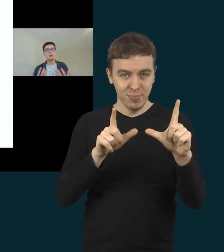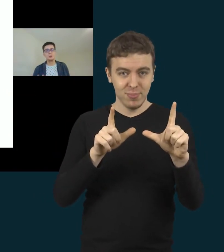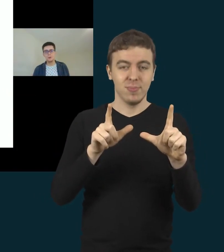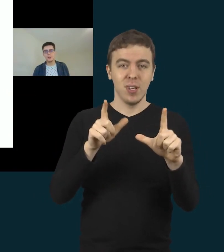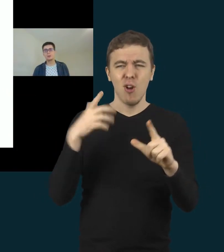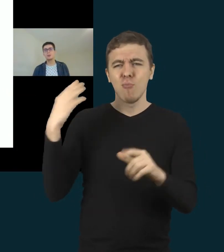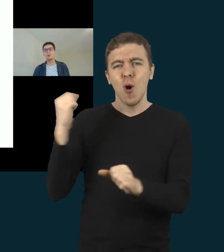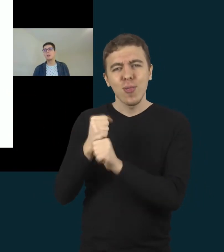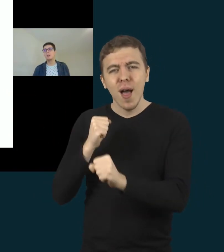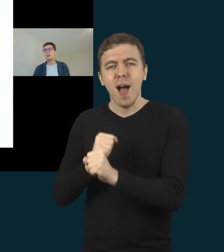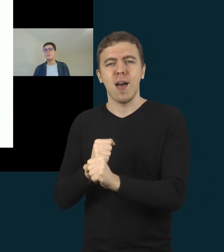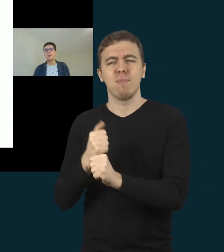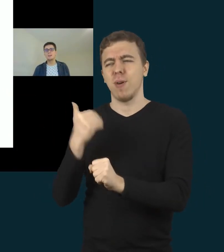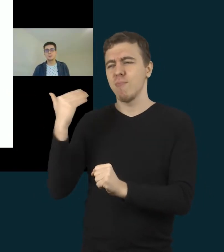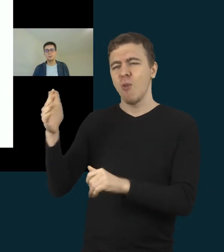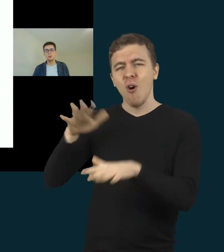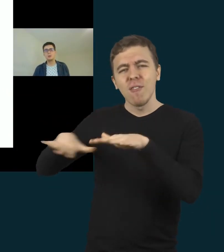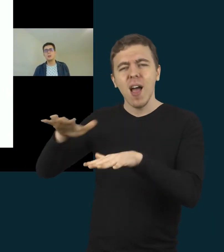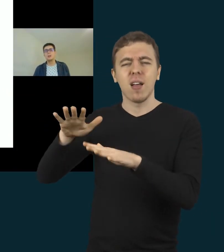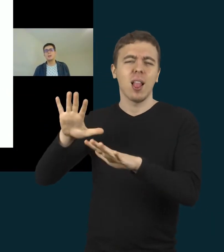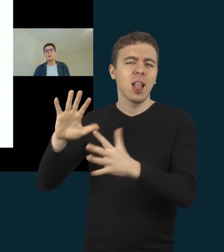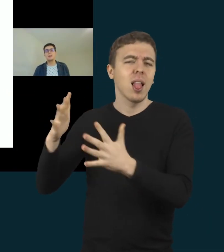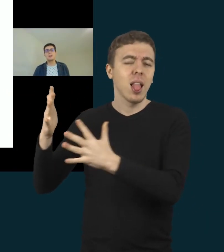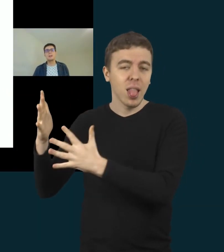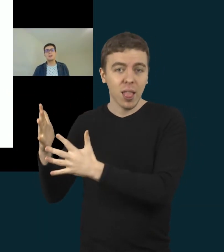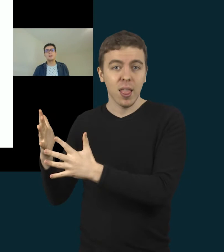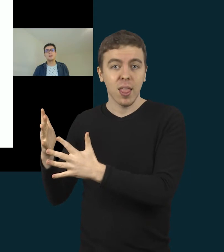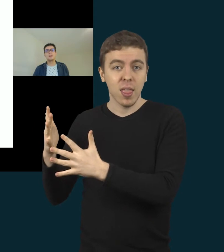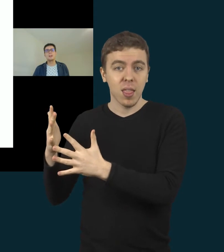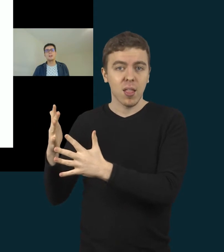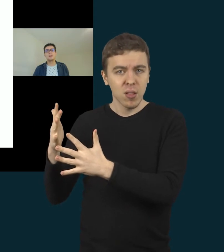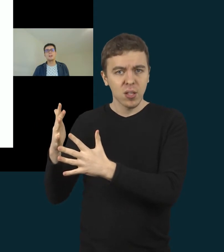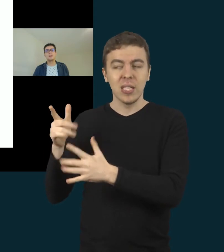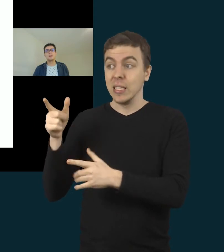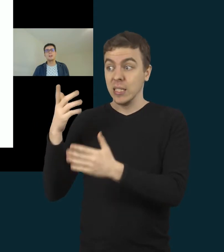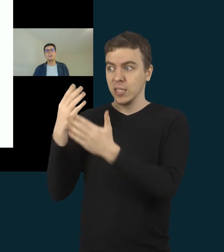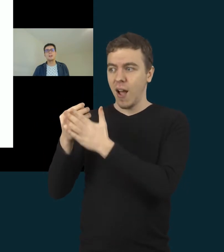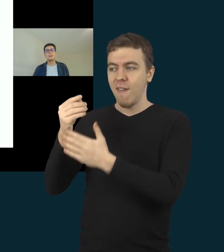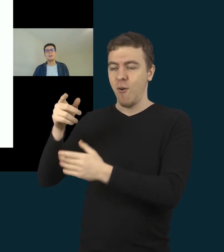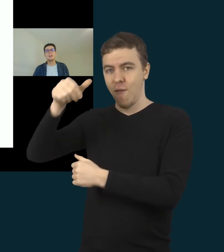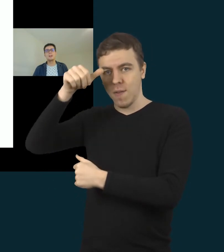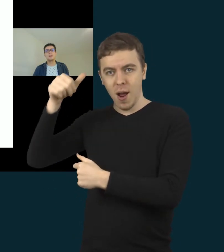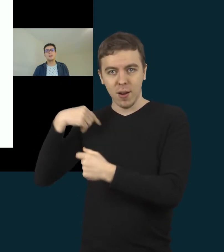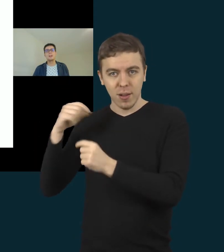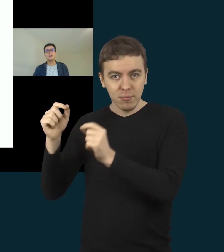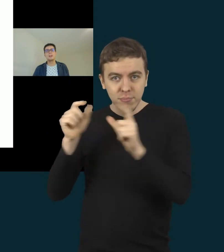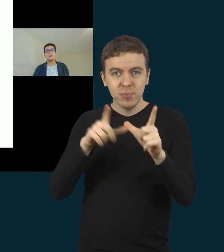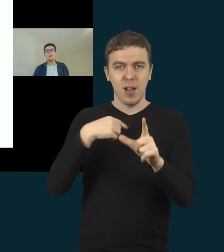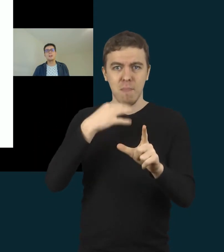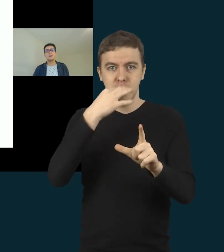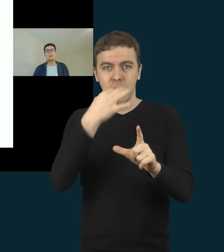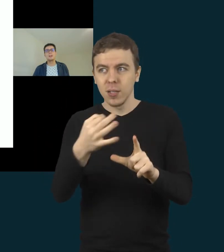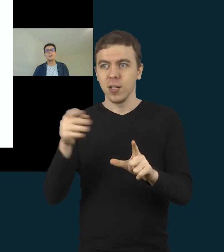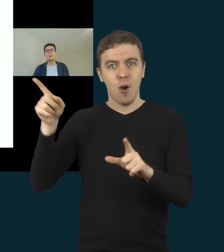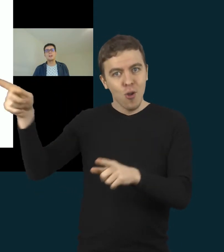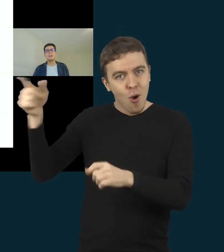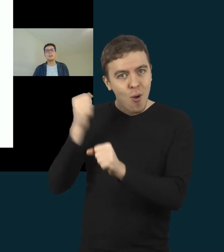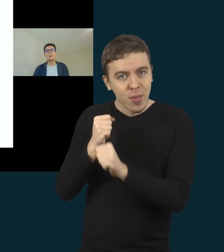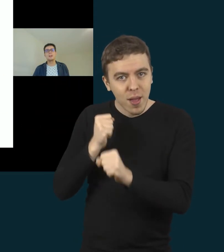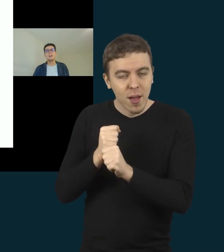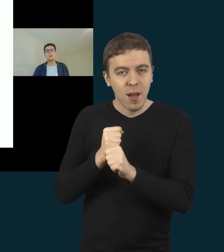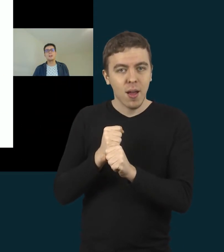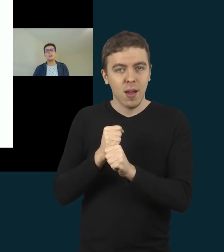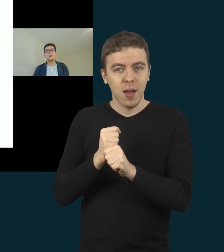su jo nuveikto veiksmu, girdė savo vardą. Ir iš tikrųjų tai buvo elementas, kuris